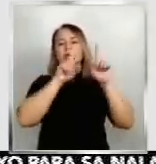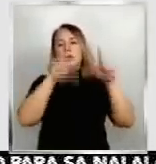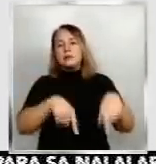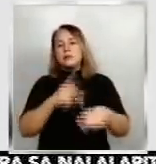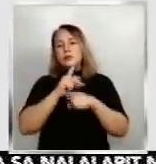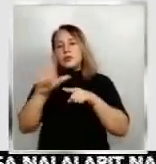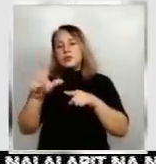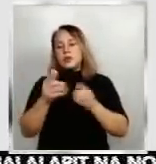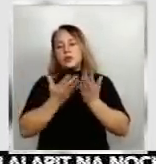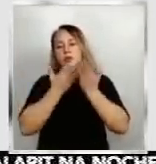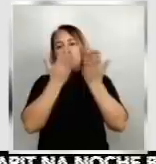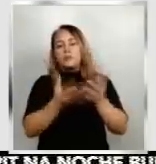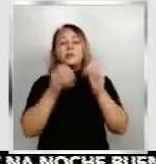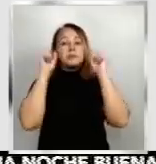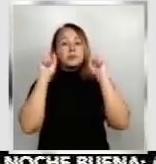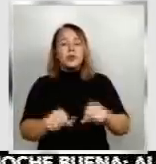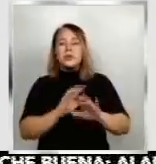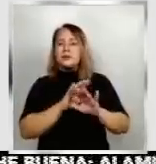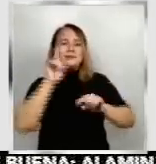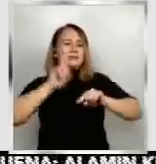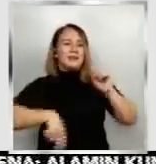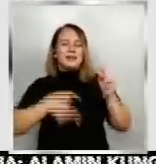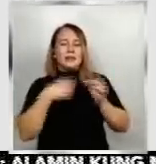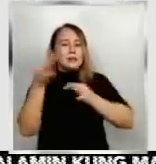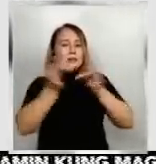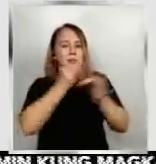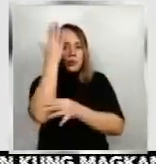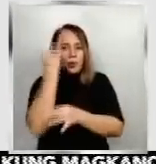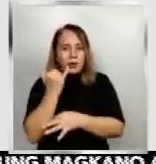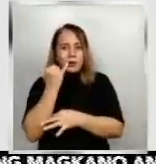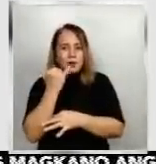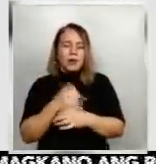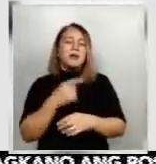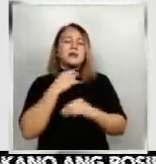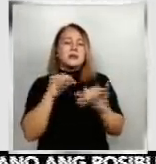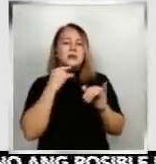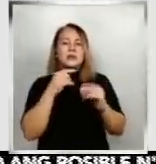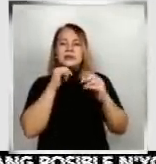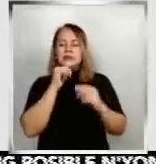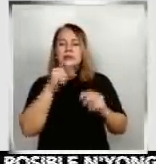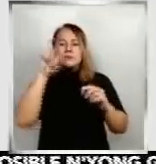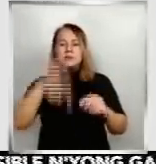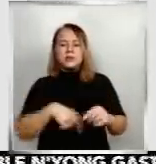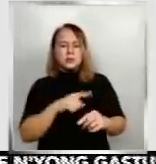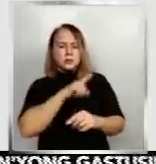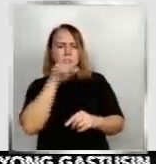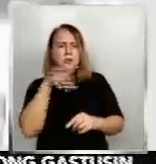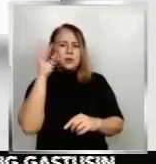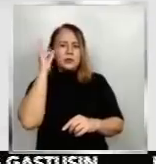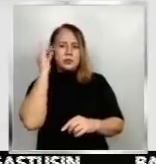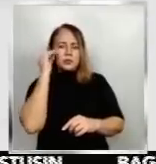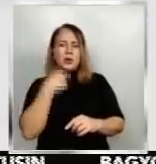Pwede raw sinabing hindi pwede at ipaniliwanag kung bakit. Sabi pa niya hindi raw dapat kinukwestiyon ni Duque ang kanyang mga motibo.